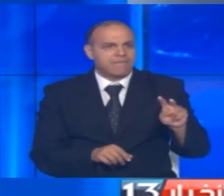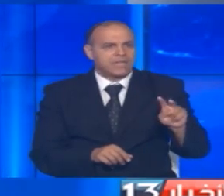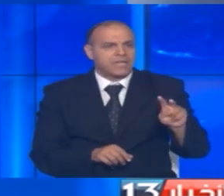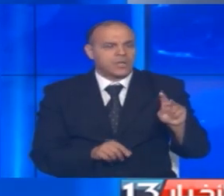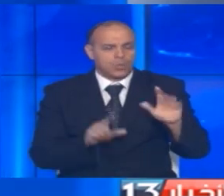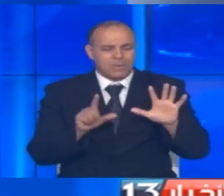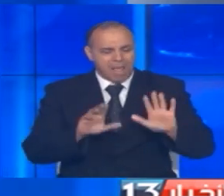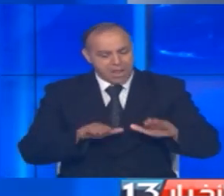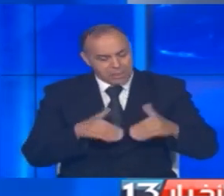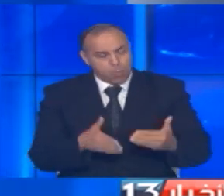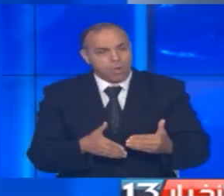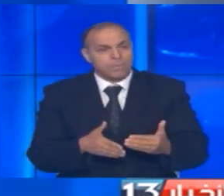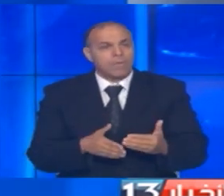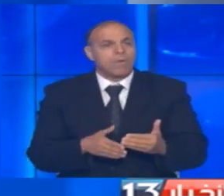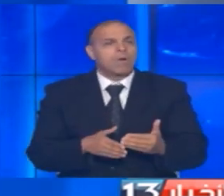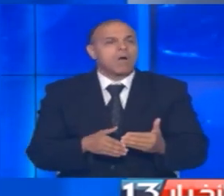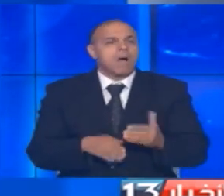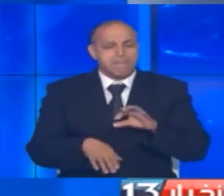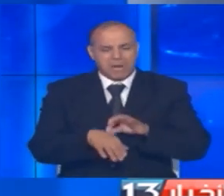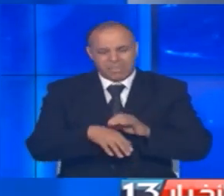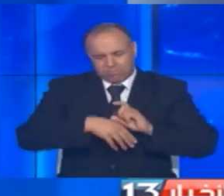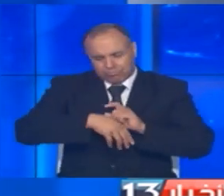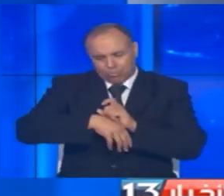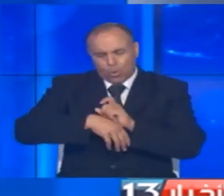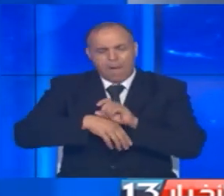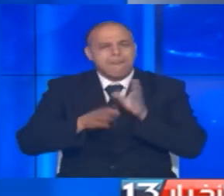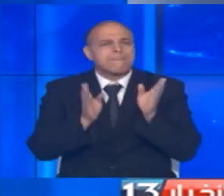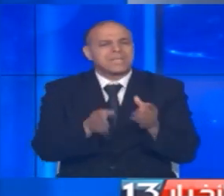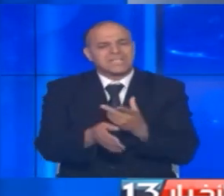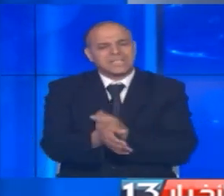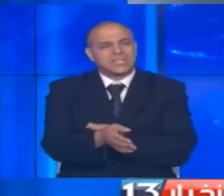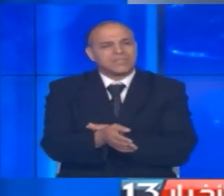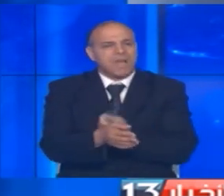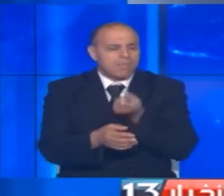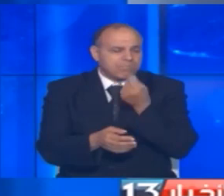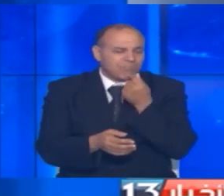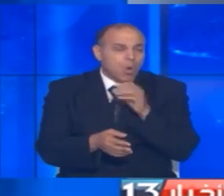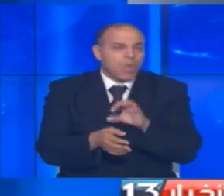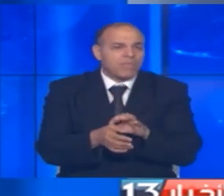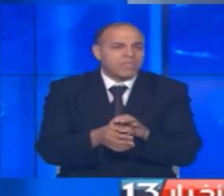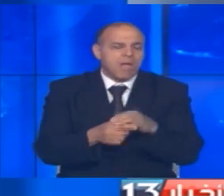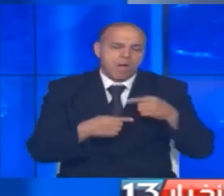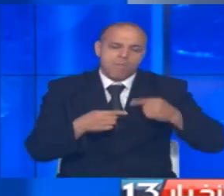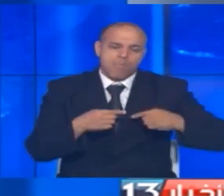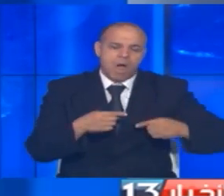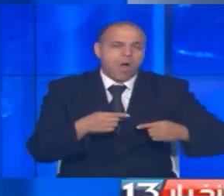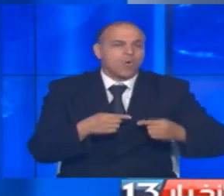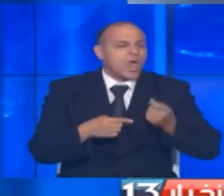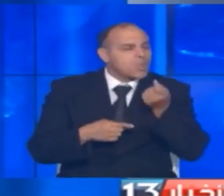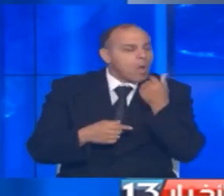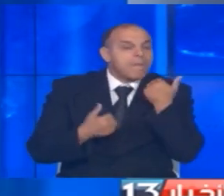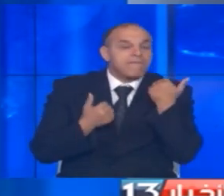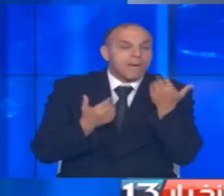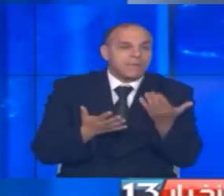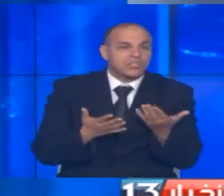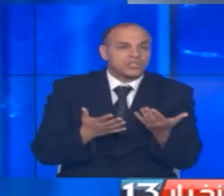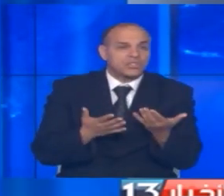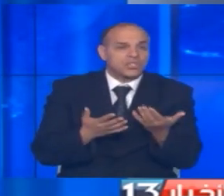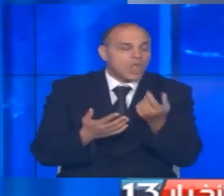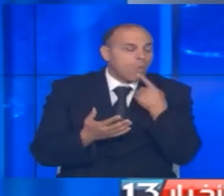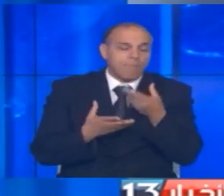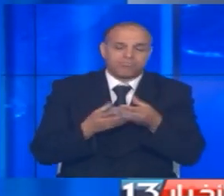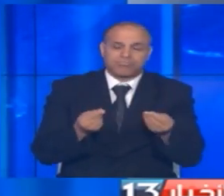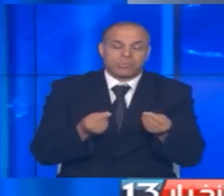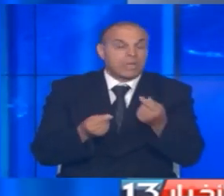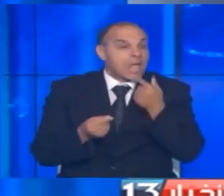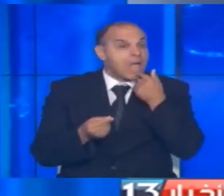حيث يواجه مرضى السرطان في مستشفى الرانتيسي لعلاج الأورام نقصا في بعض الأدوية ونفاذ بعضها